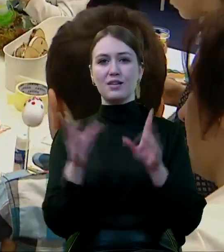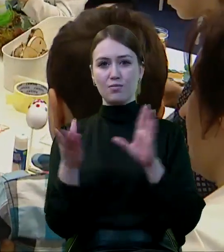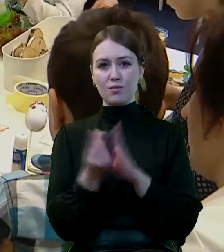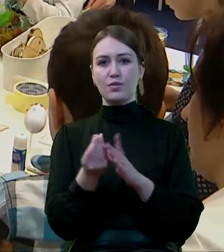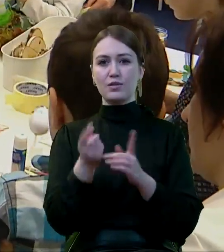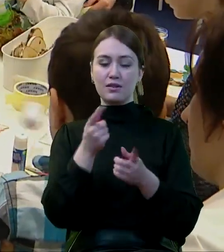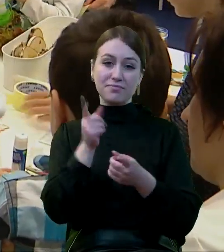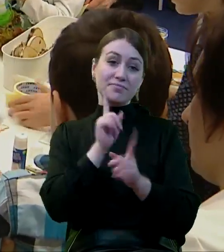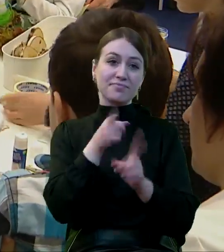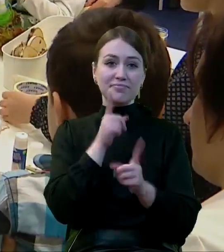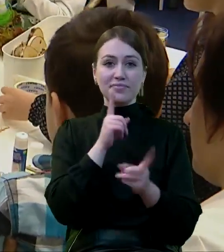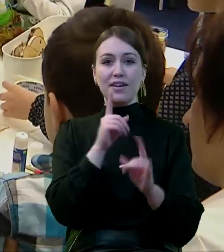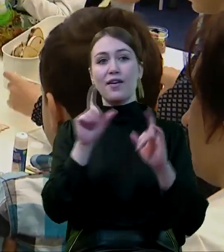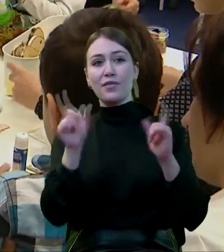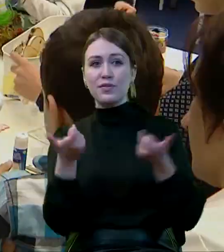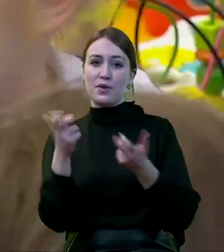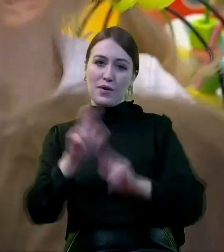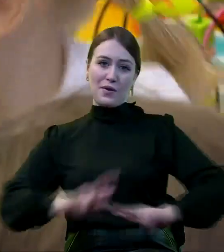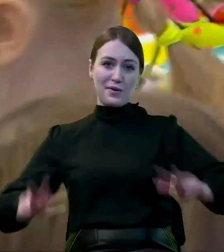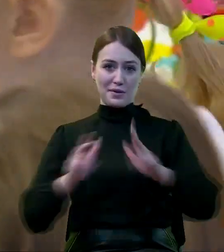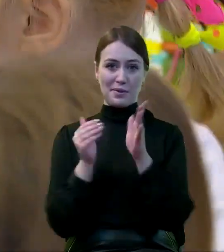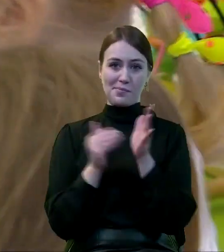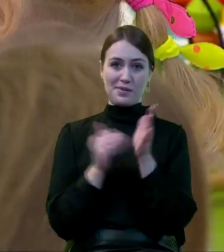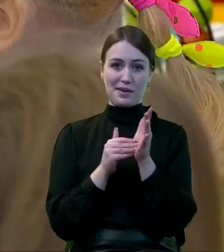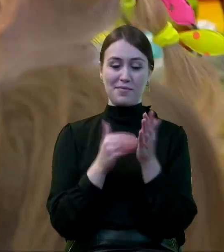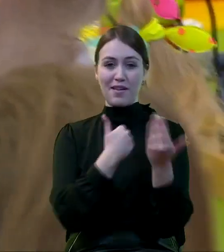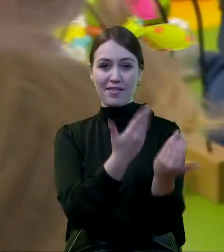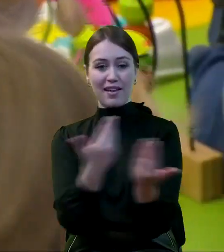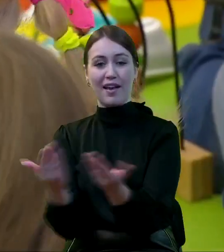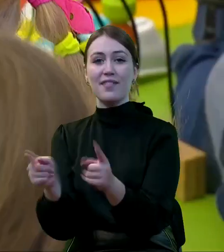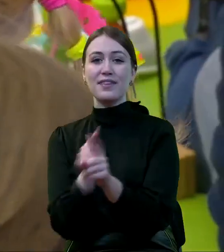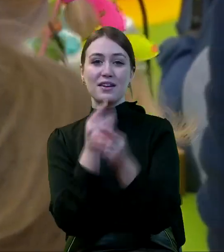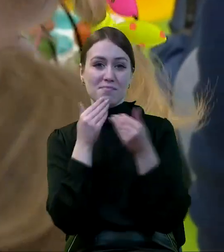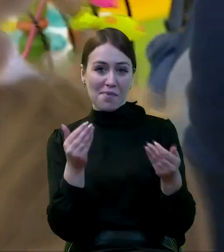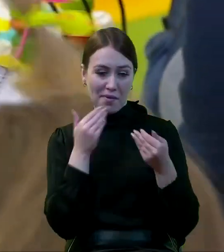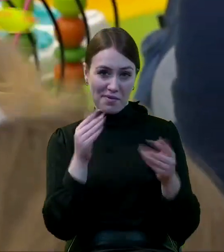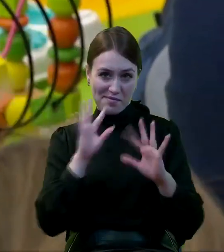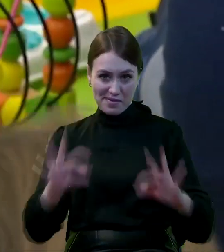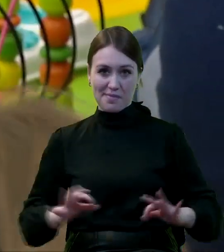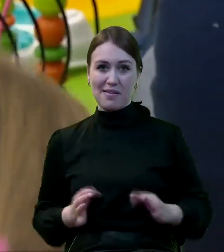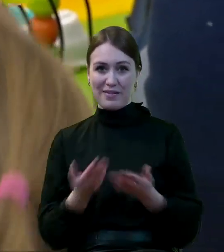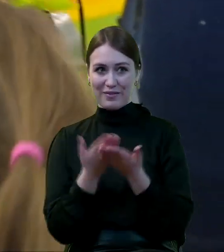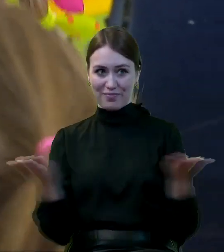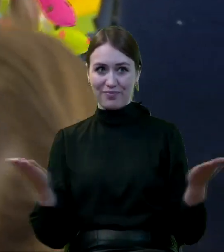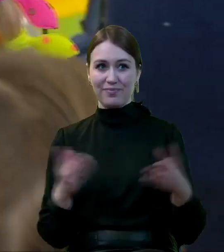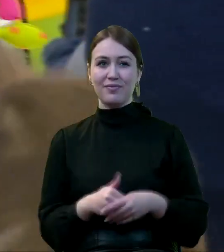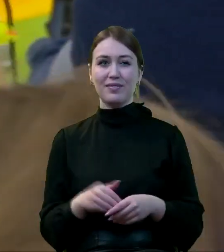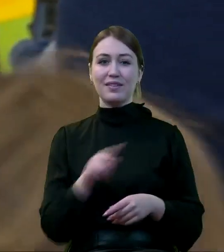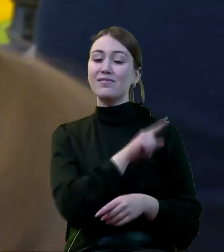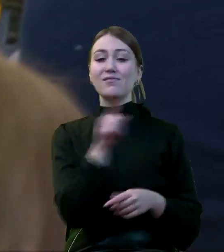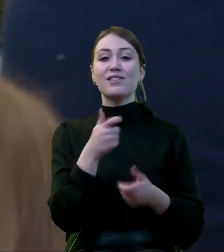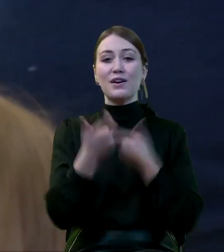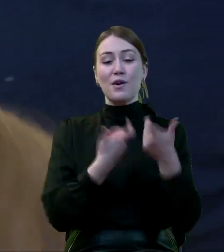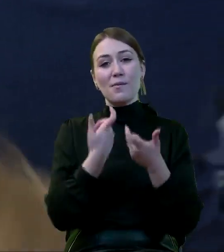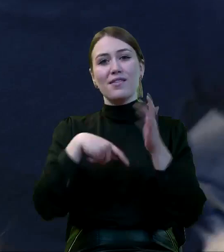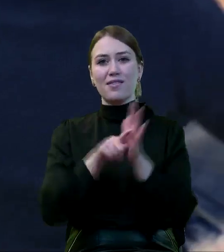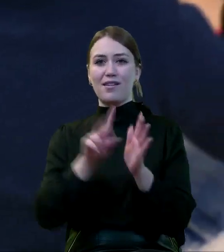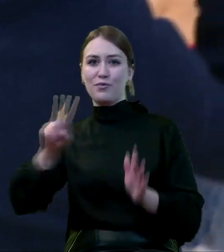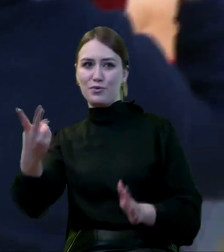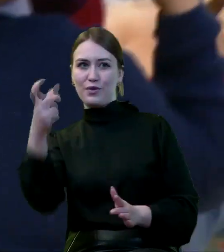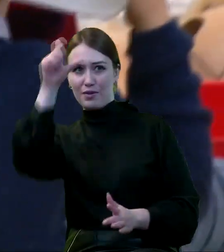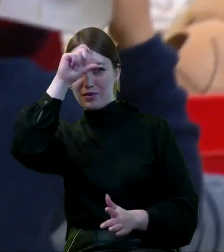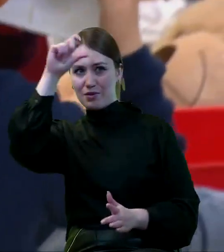porozmawiać o tym, co jest rodzinom potrzebne i podziękować państwu za to, co robicie dla drugiego